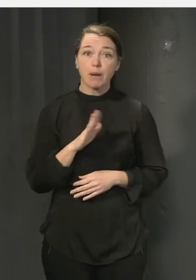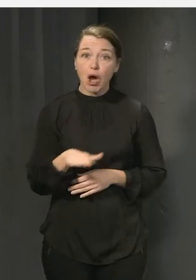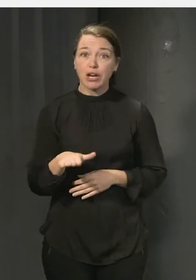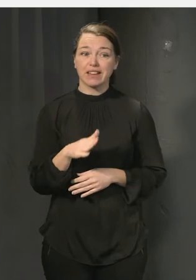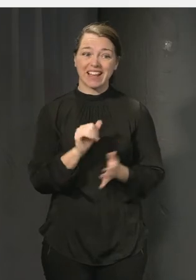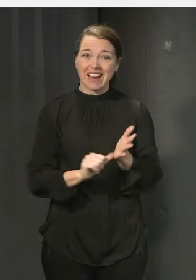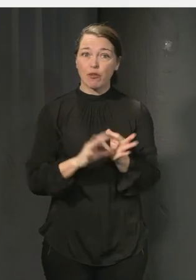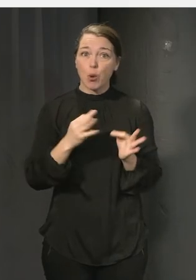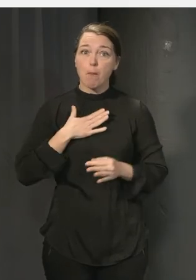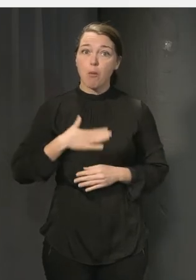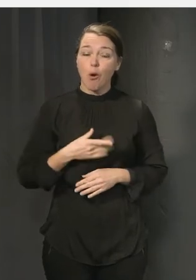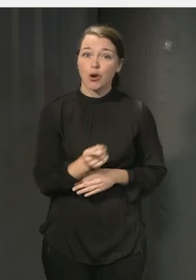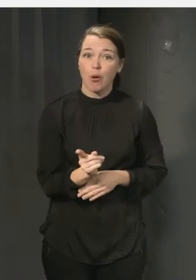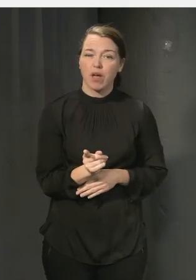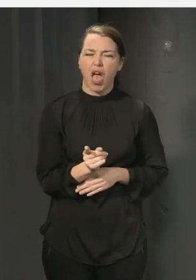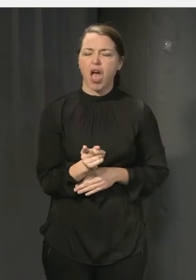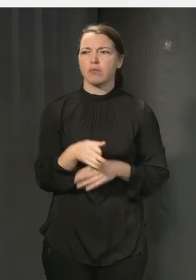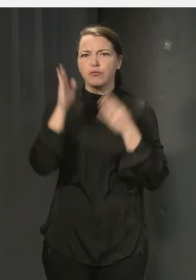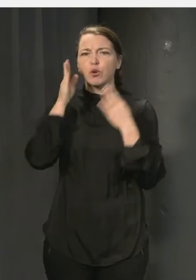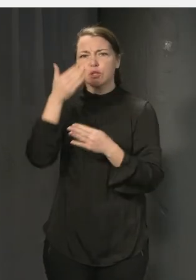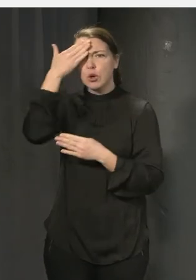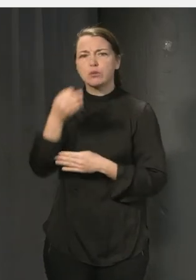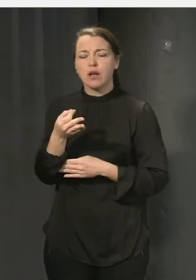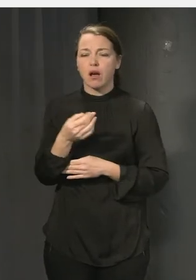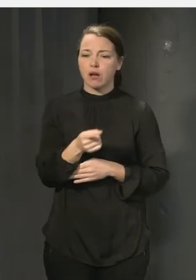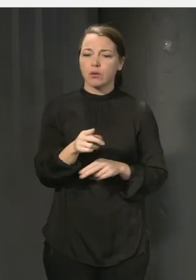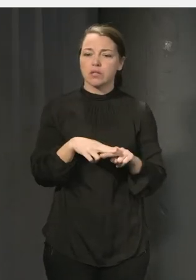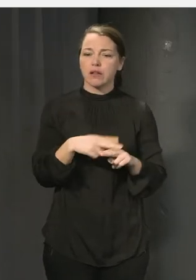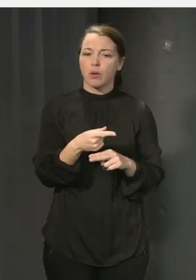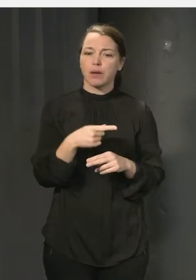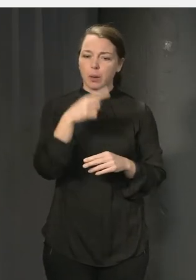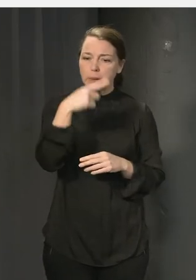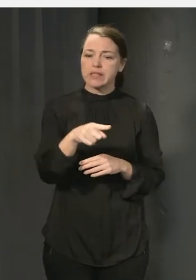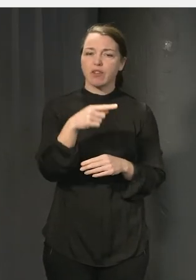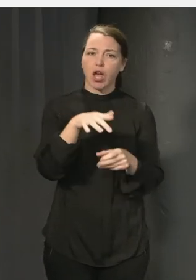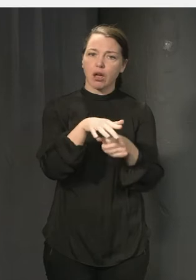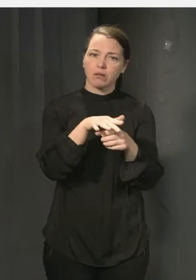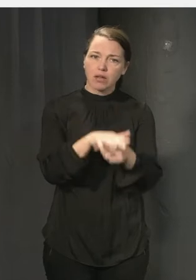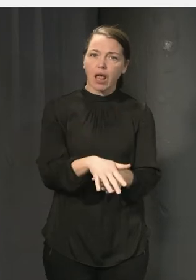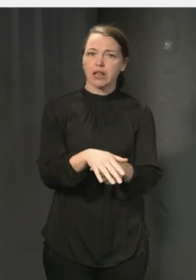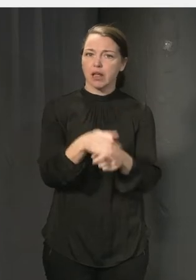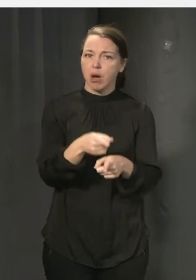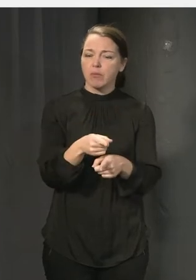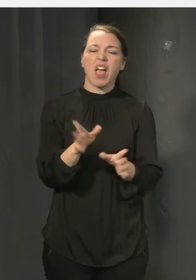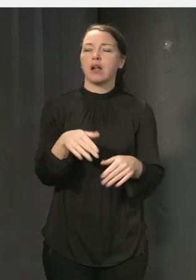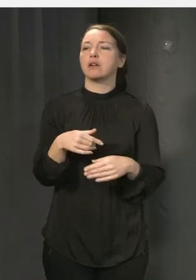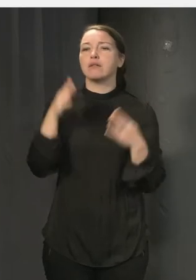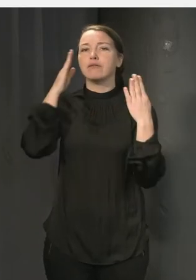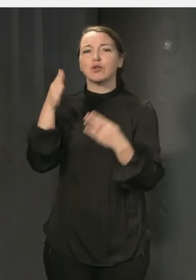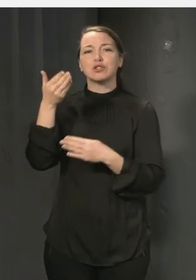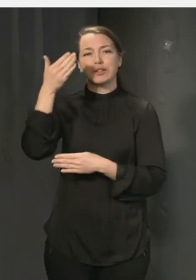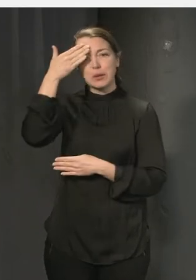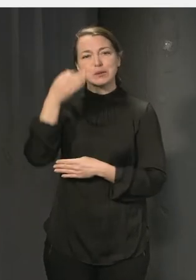eleverna och i vilken utsträckning de är utsatta för kränkning och mobbning. Och det som du säger,